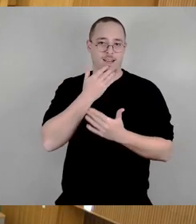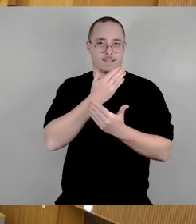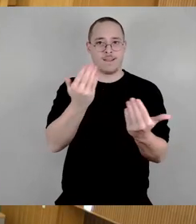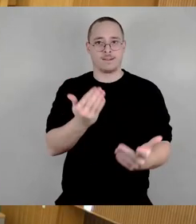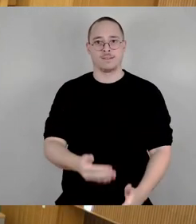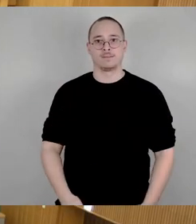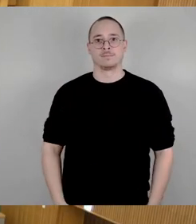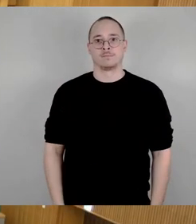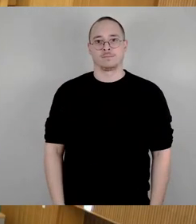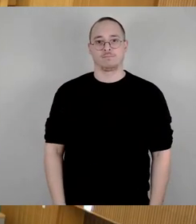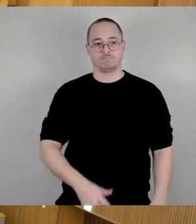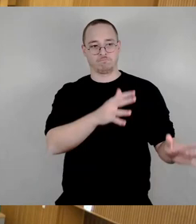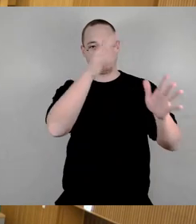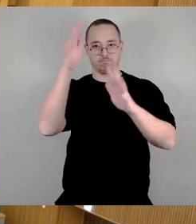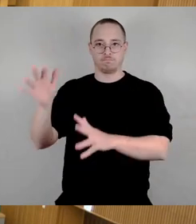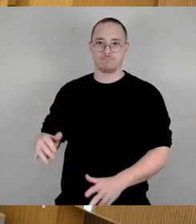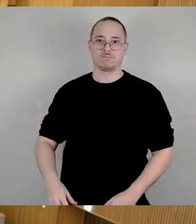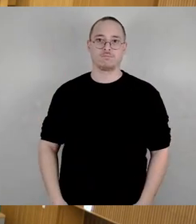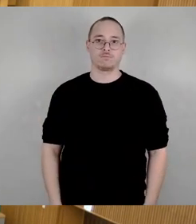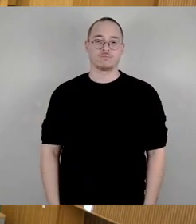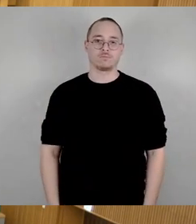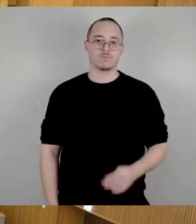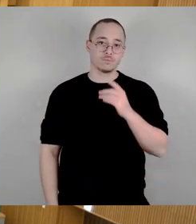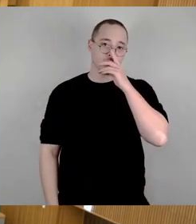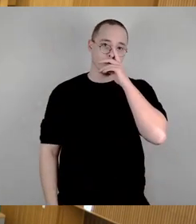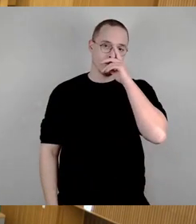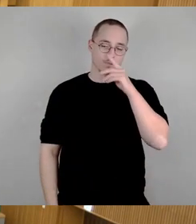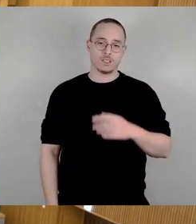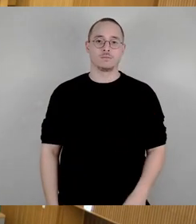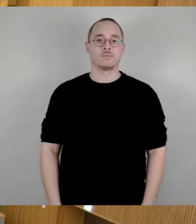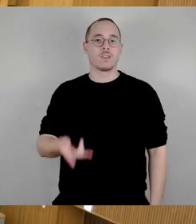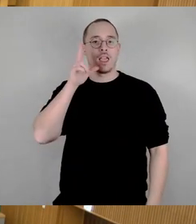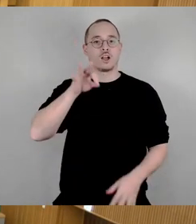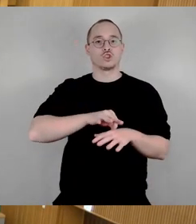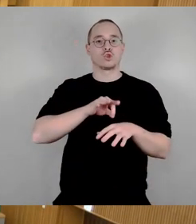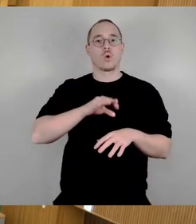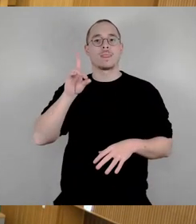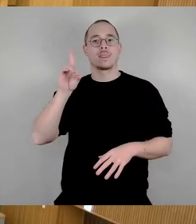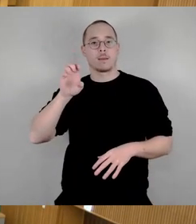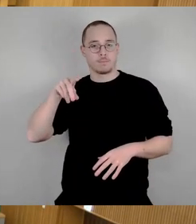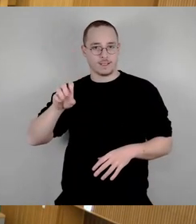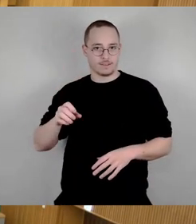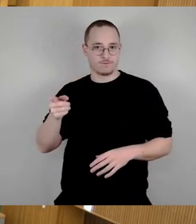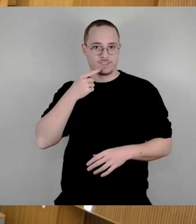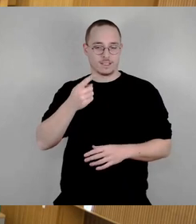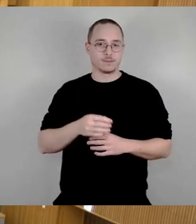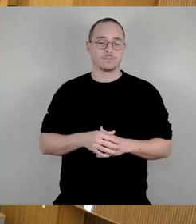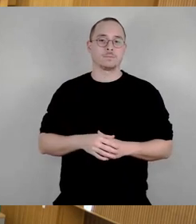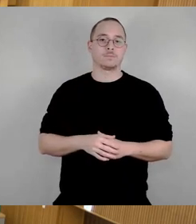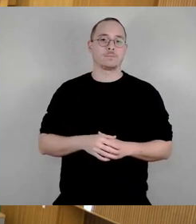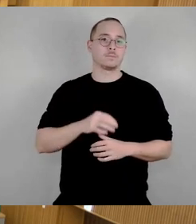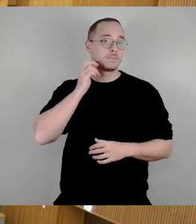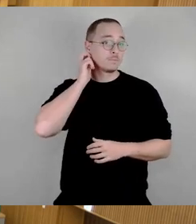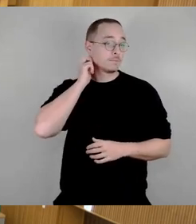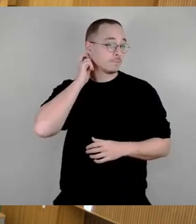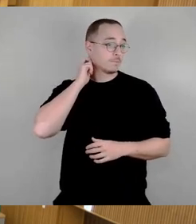So, weitere Wortmeldungen, Herr Dr. Deppe. Die Verwaltung unmittelbar angesprochen worden ist, von Herrn Schollbach